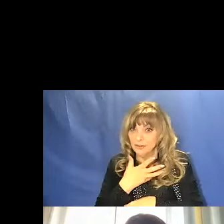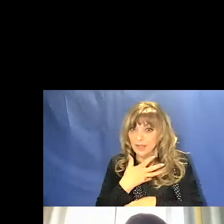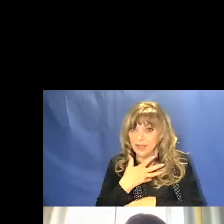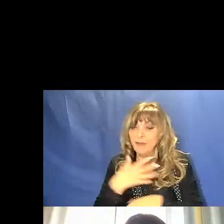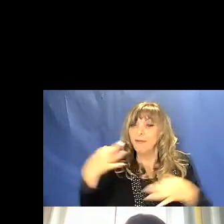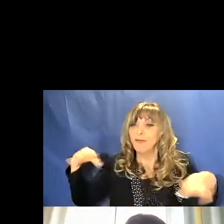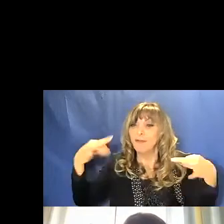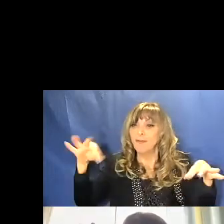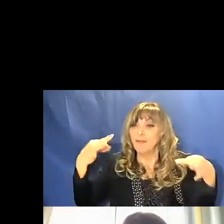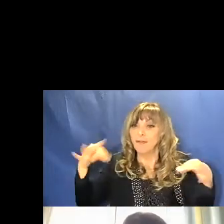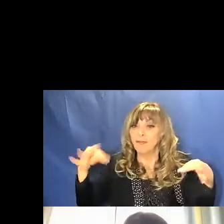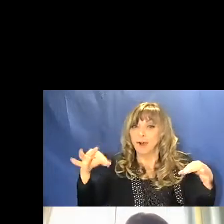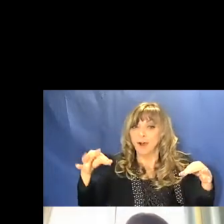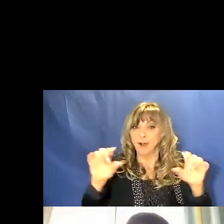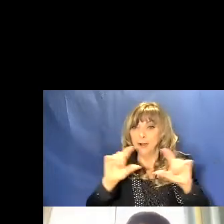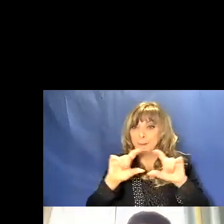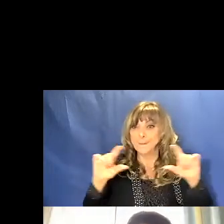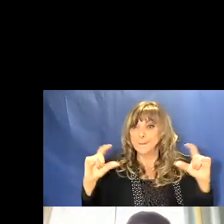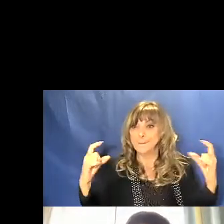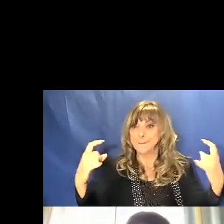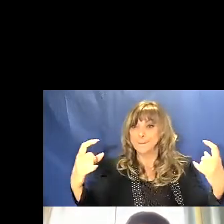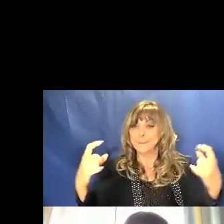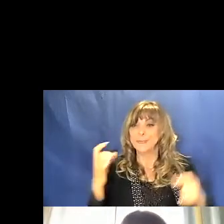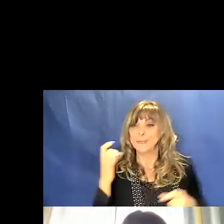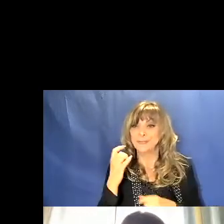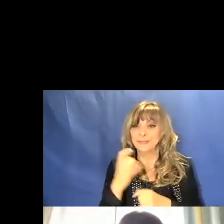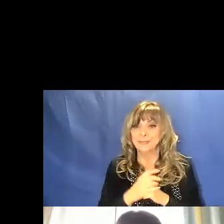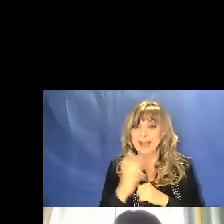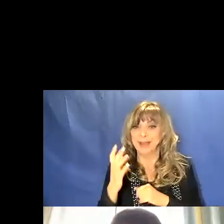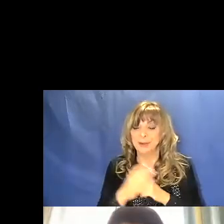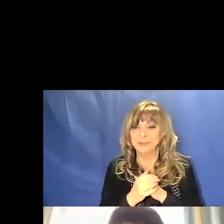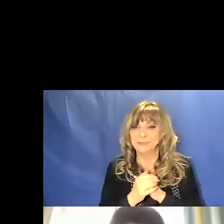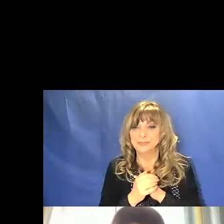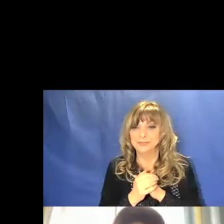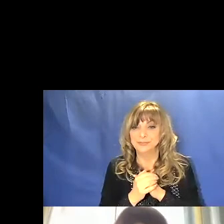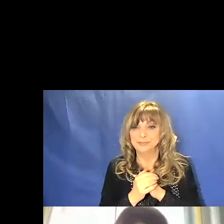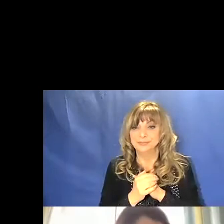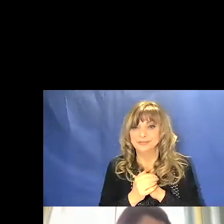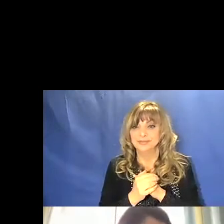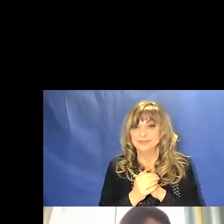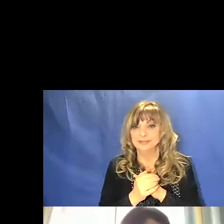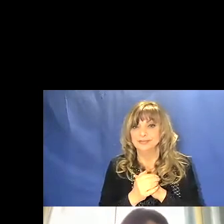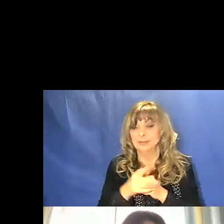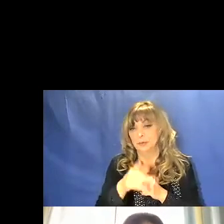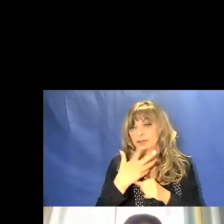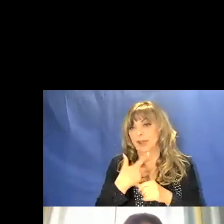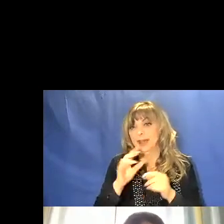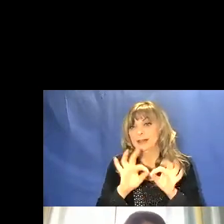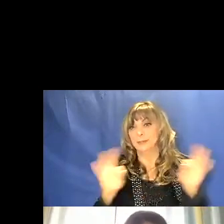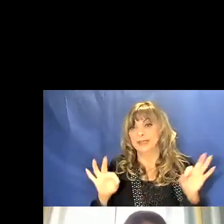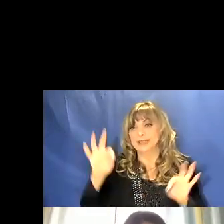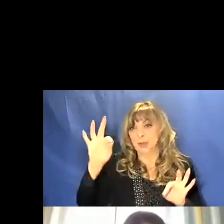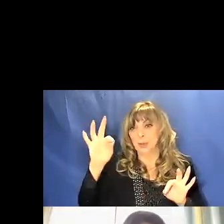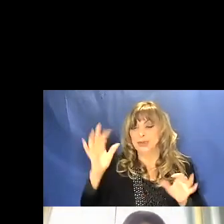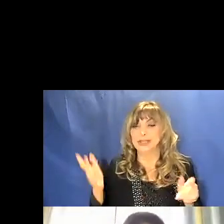foglio bidimensionale. In realtà, stiamo parlando di un oggetto che ha tre dimensioni. L